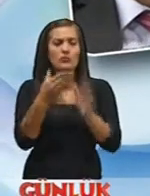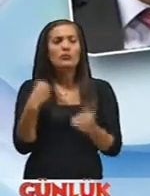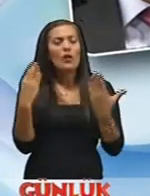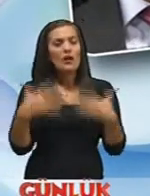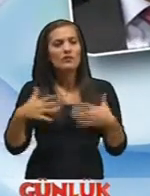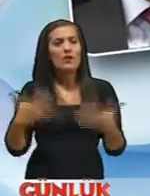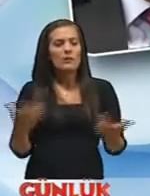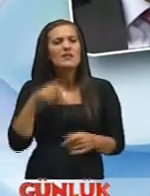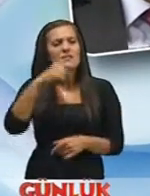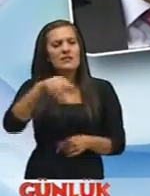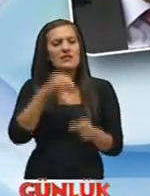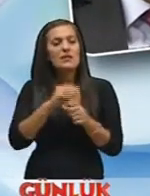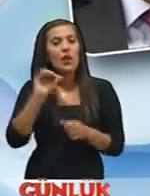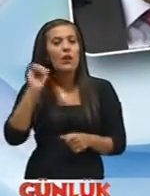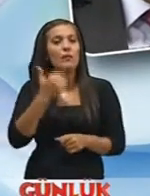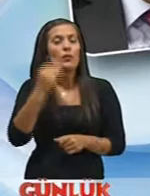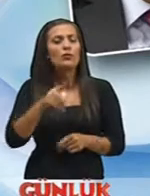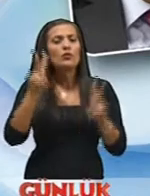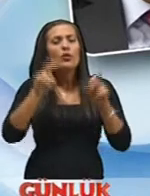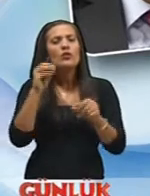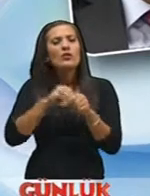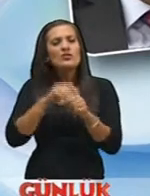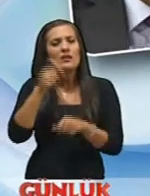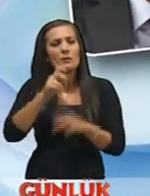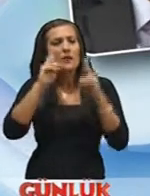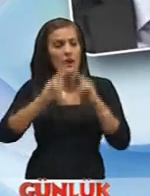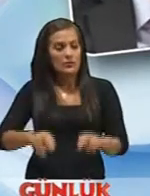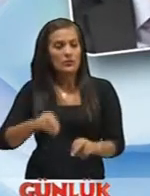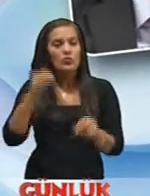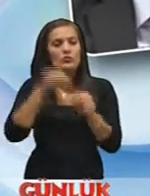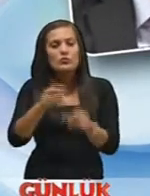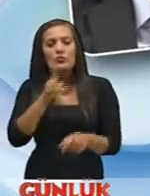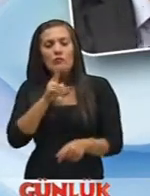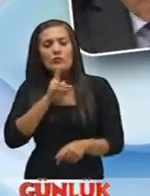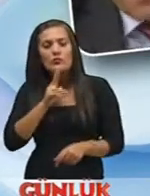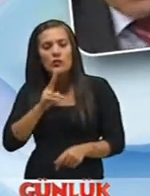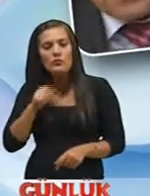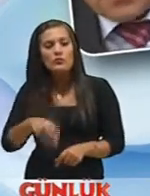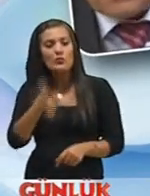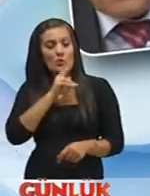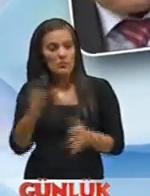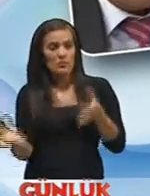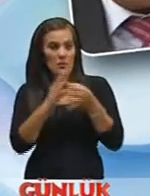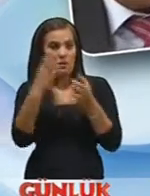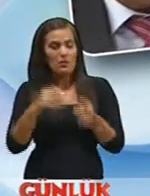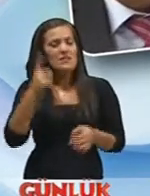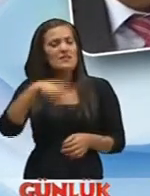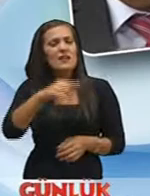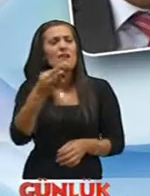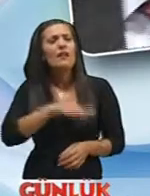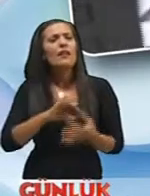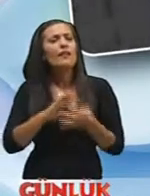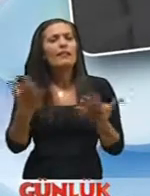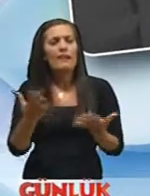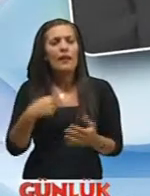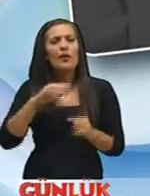heyecanlanıyoruz Ama eminim sizin için asıl önemli olan Bu konuda yaptığınız araştırma Aldığınız sonuçlar Bu sonuçlar sayesinde Bunlar size nasıl fayda